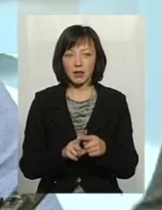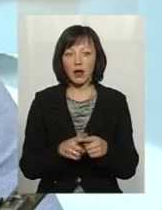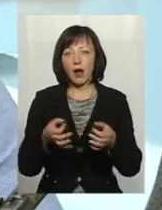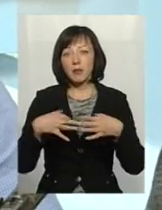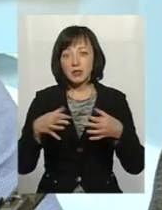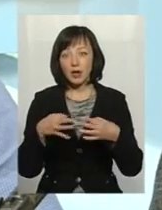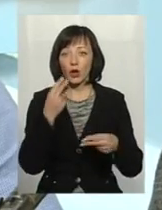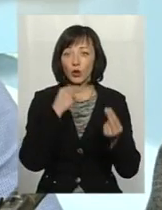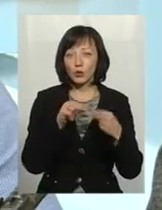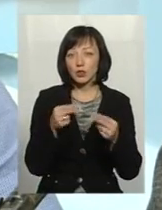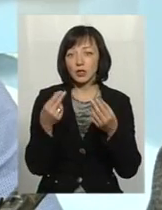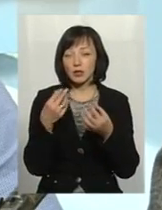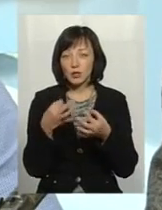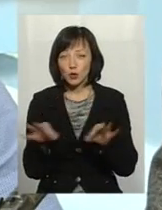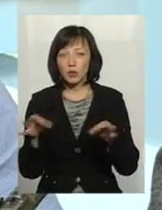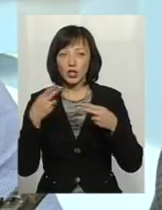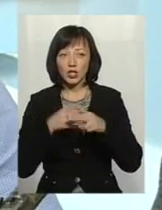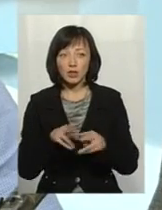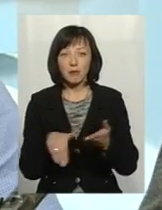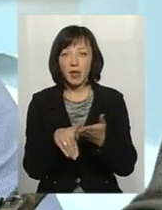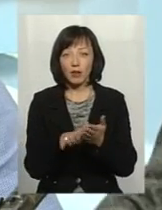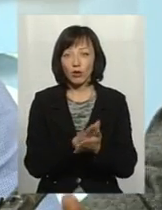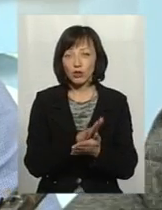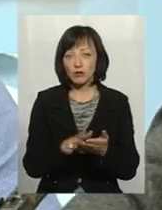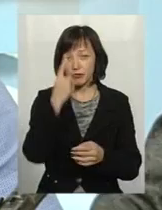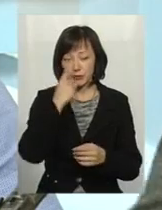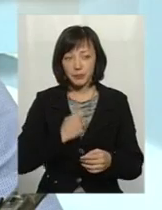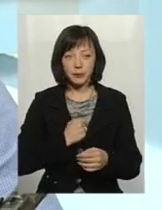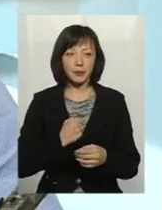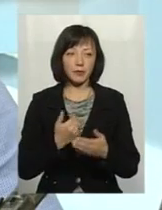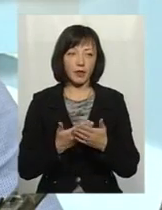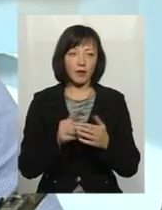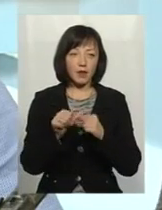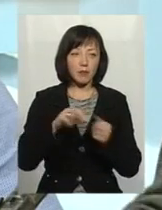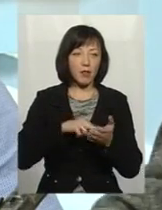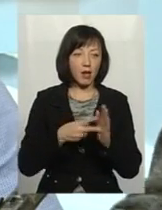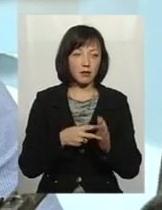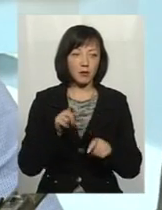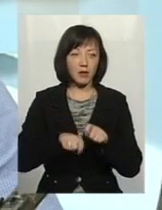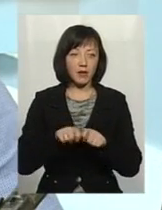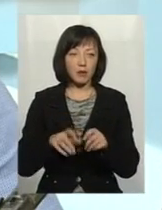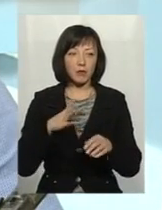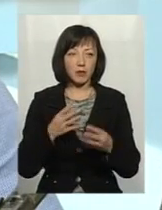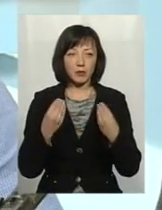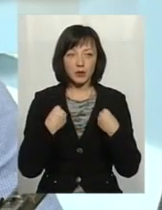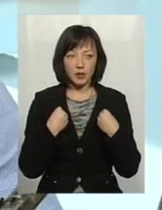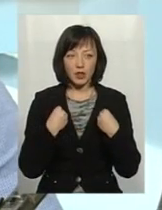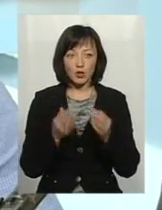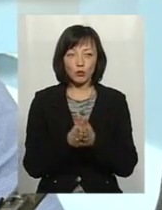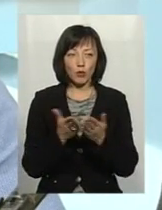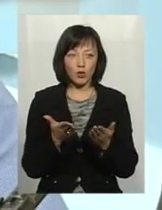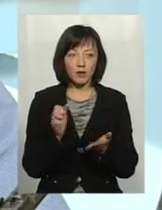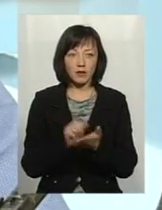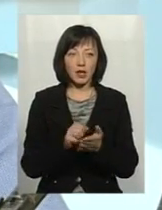'яснюють нам найбільші доступні технічні методи очистки і так далі. Доводять. При плановій провірці мені були збірник, який